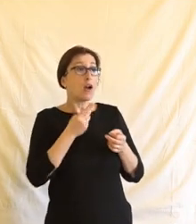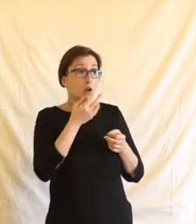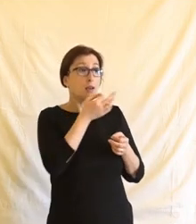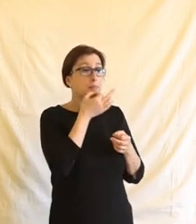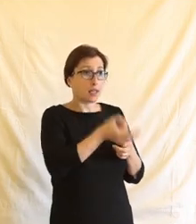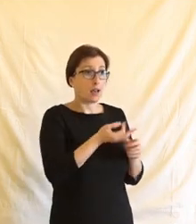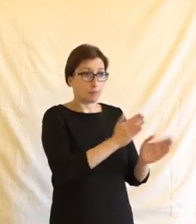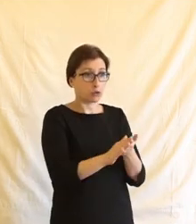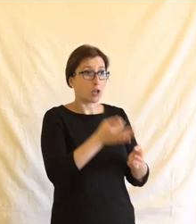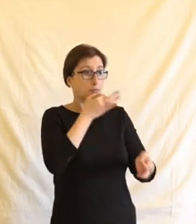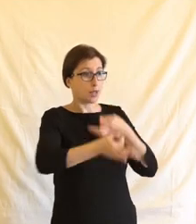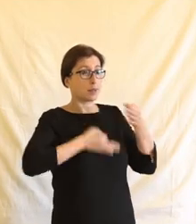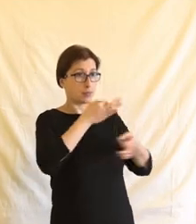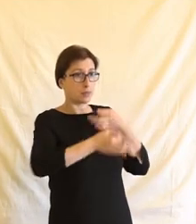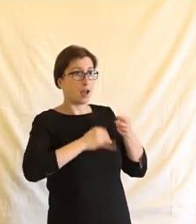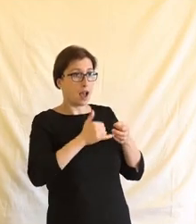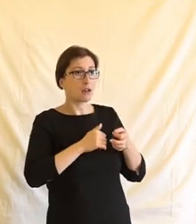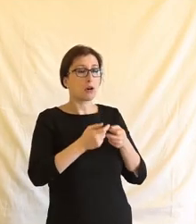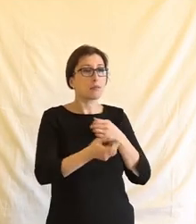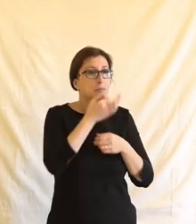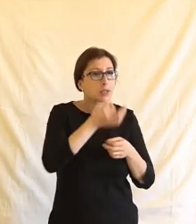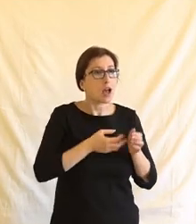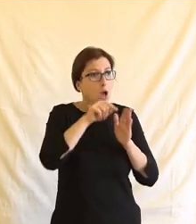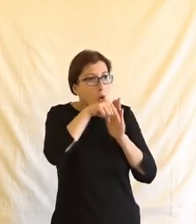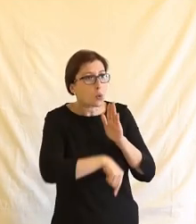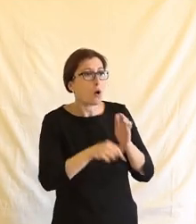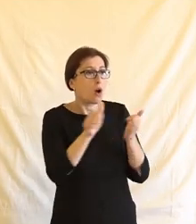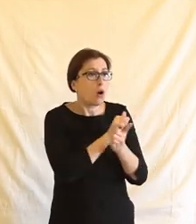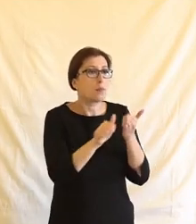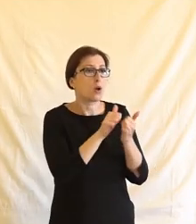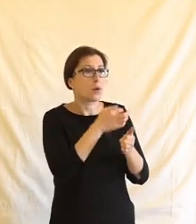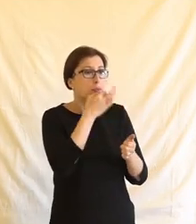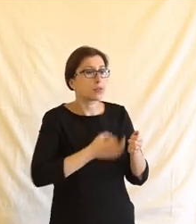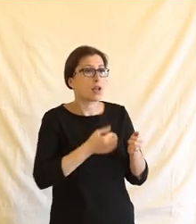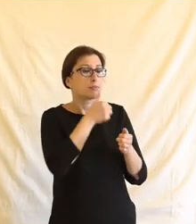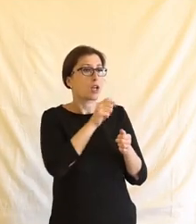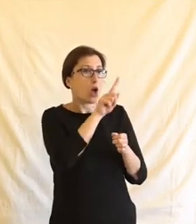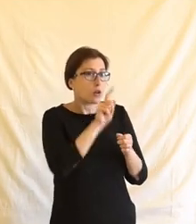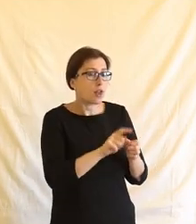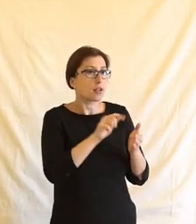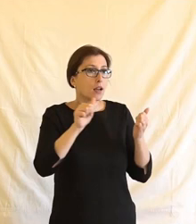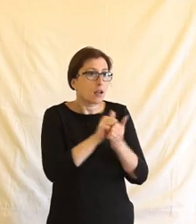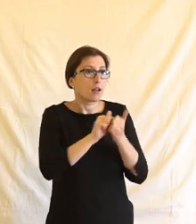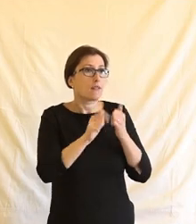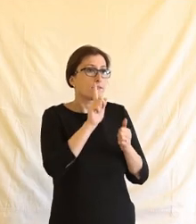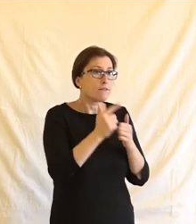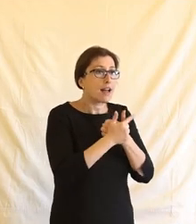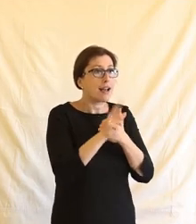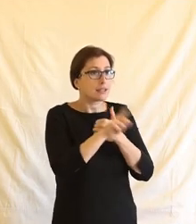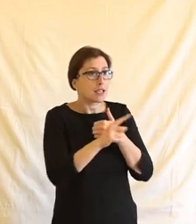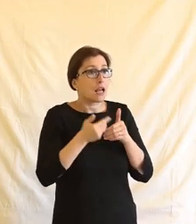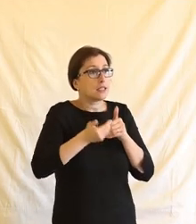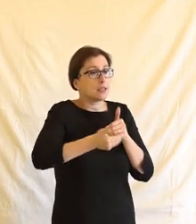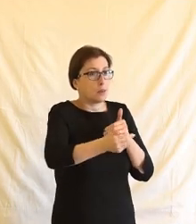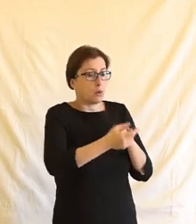pořádku a za mě je skvělé, že se ptají kriticky, dohloubky, opakovaně, že jednu otázku, která je zásadní, dokážou položit dvanáctkrát za